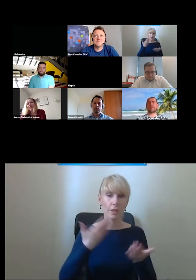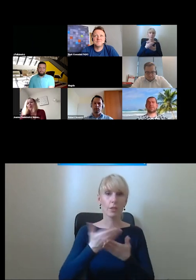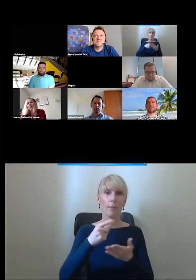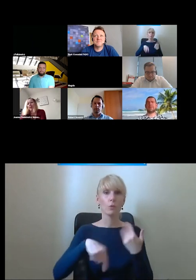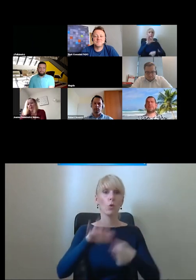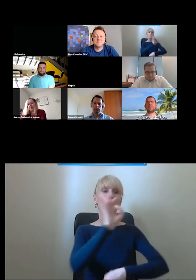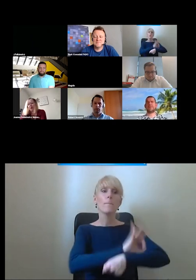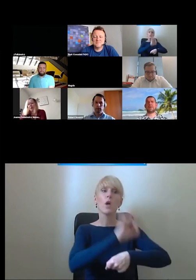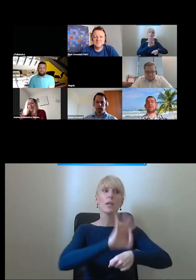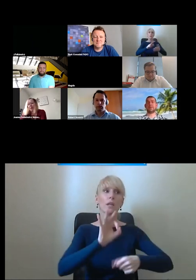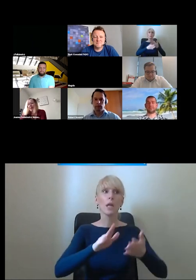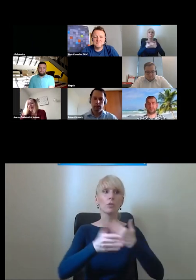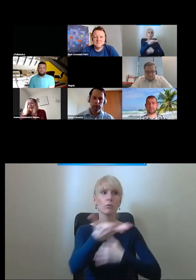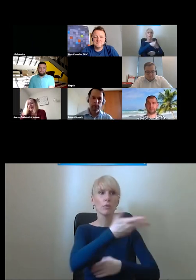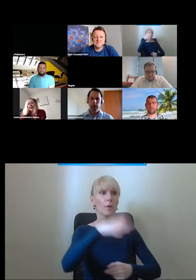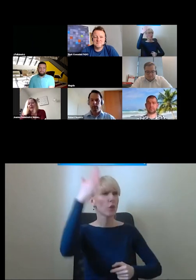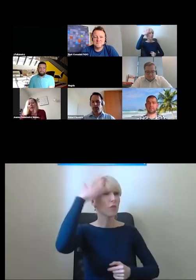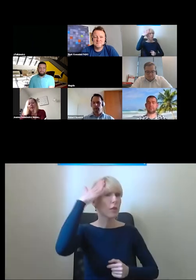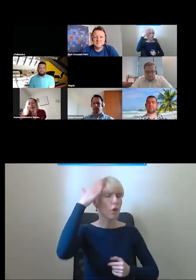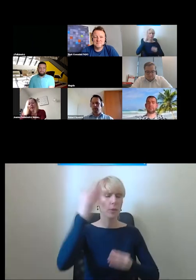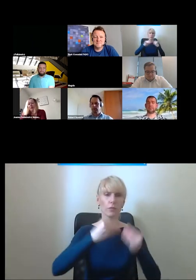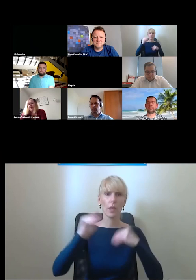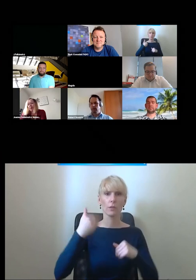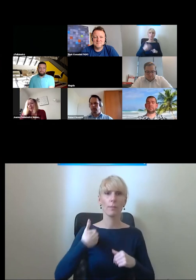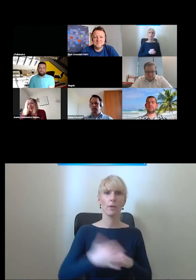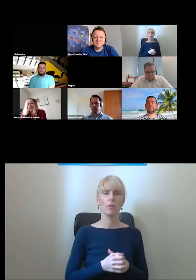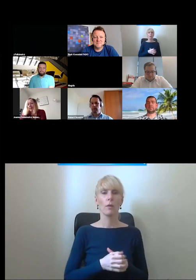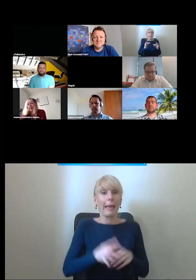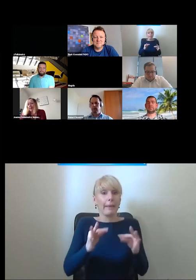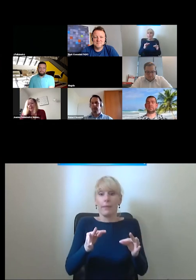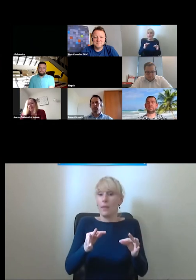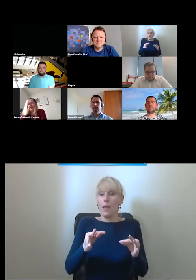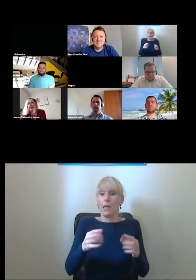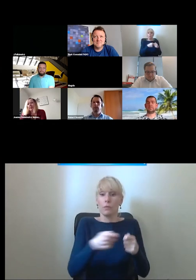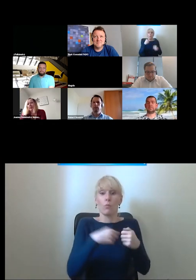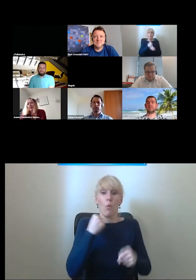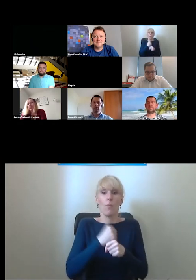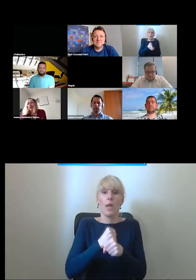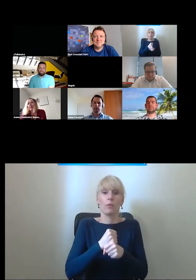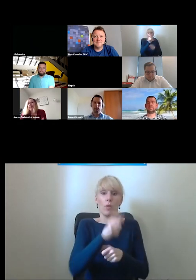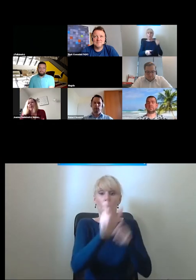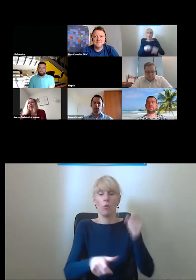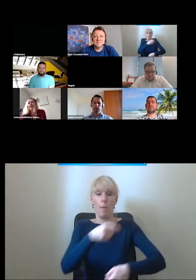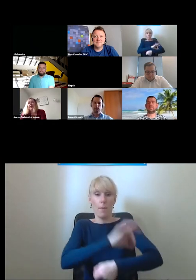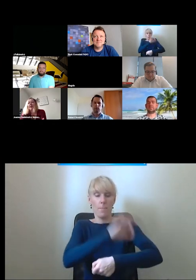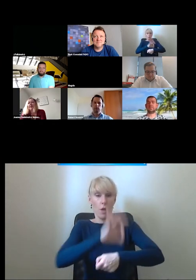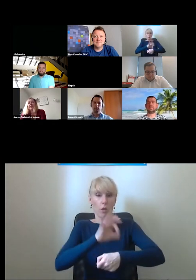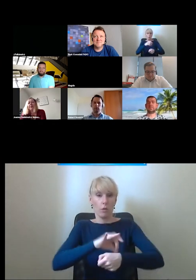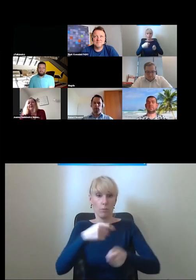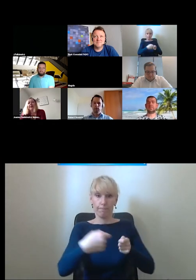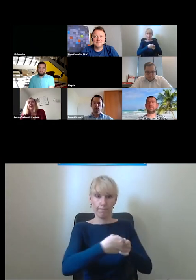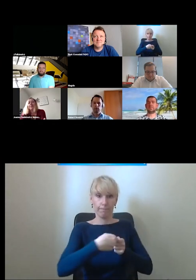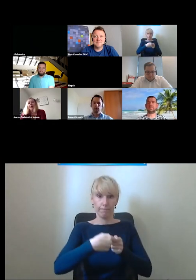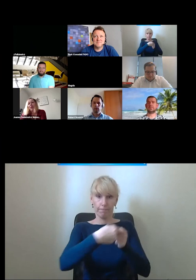właśnie mieli większą świadomość żeby tak jak w tej chwili na przykład pracujemy z projektantami nad tym żeby nawet właśnie te